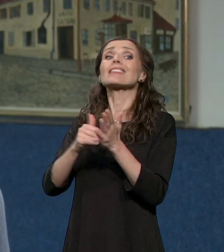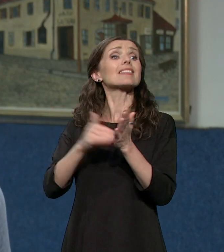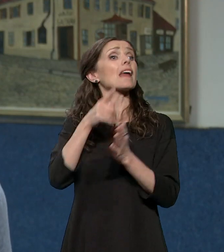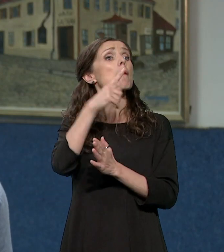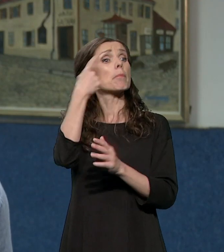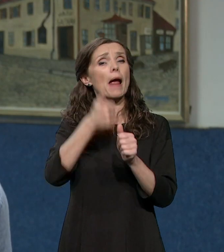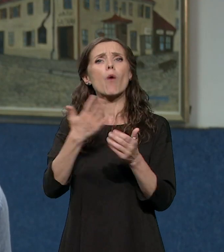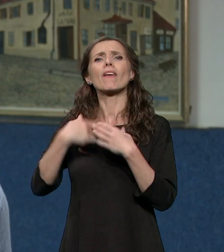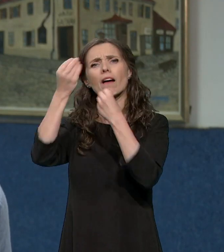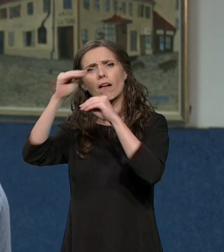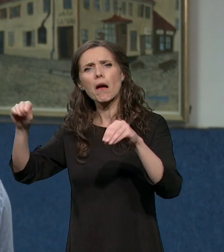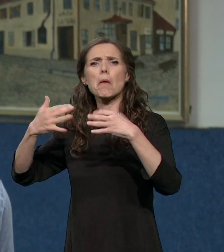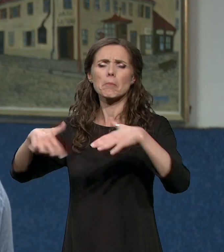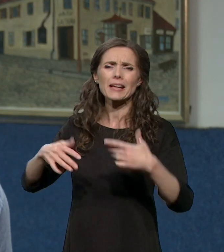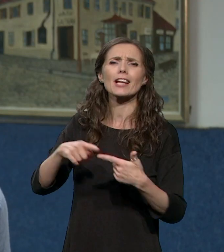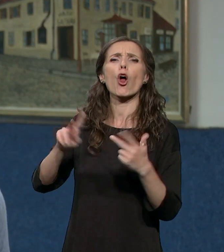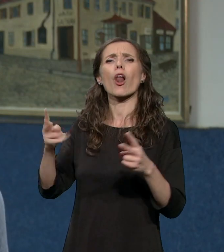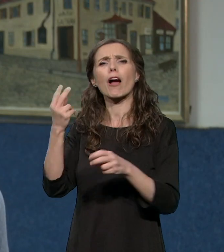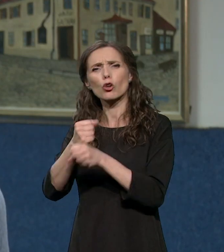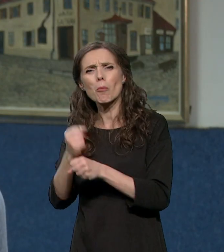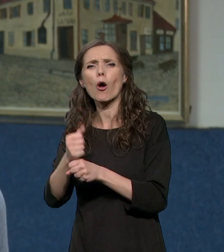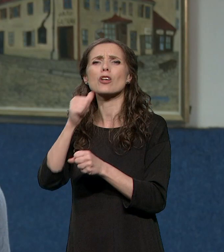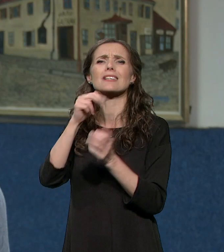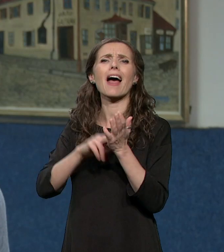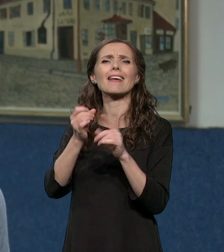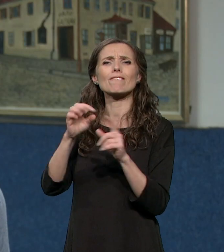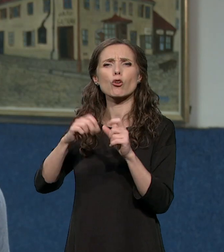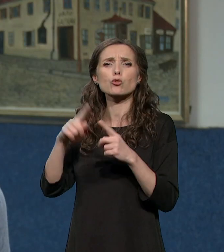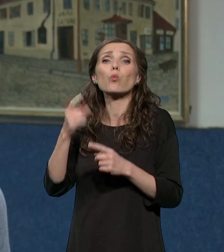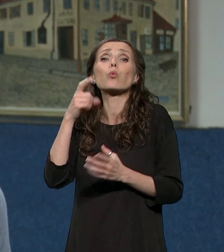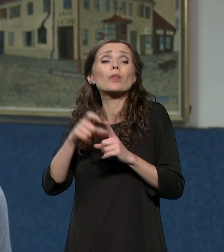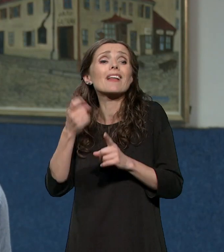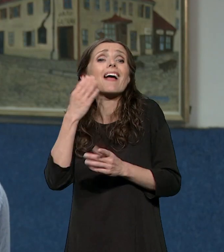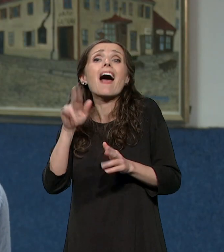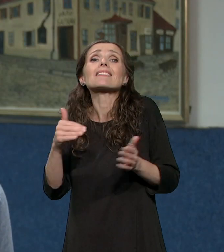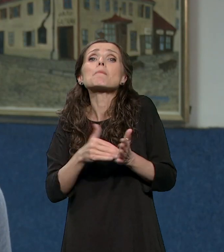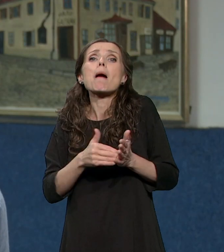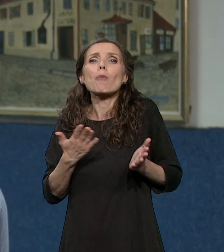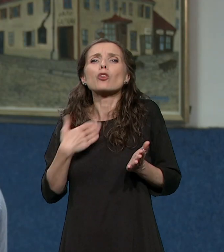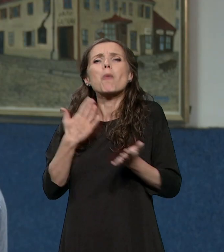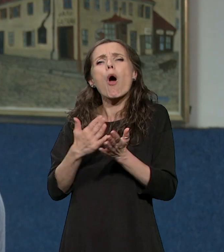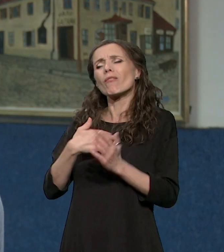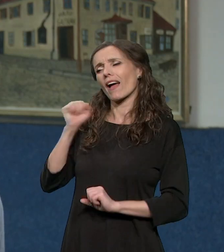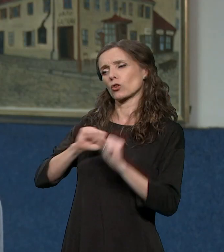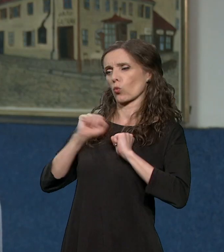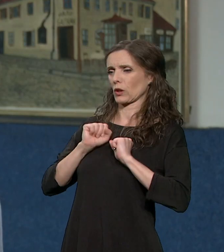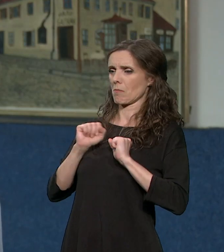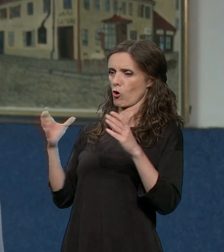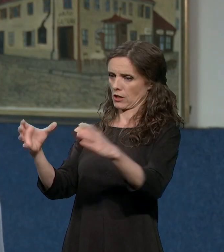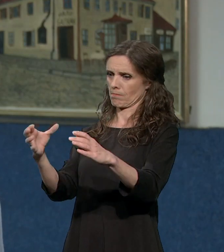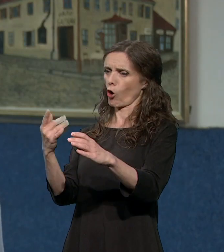posla i infostuda, kad imamo potrebu. Ali kažem, uvek se trudimo da to bude grupa koja će trenutno zadovoljiti